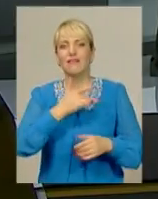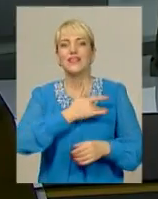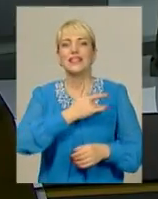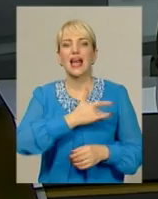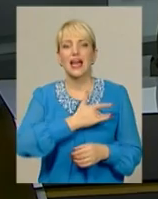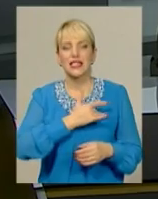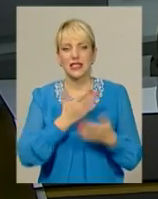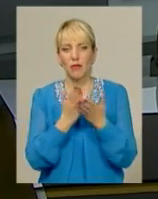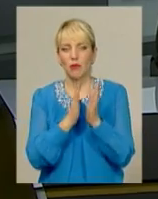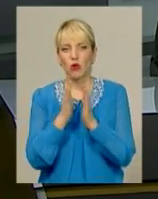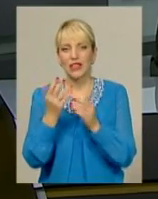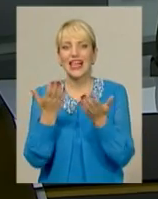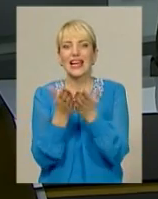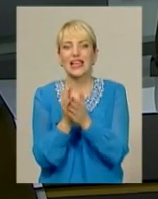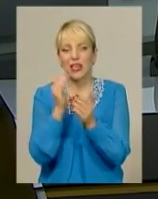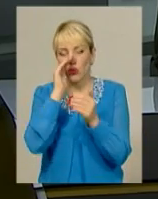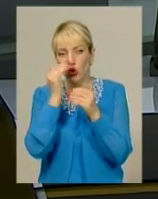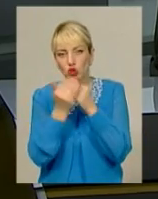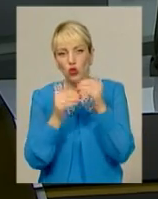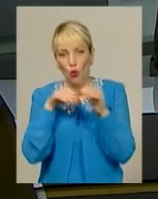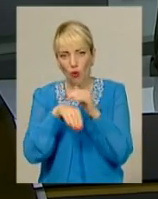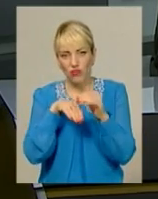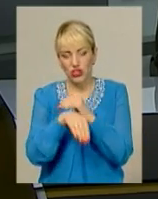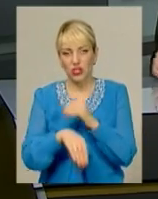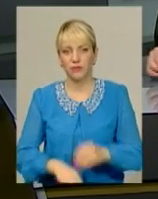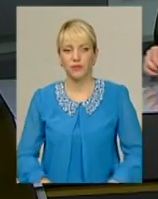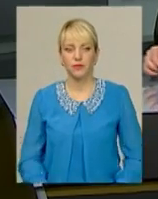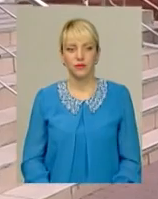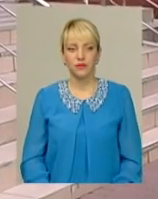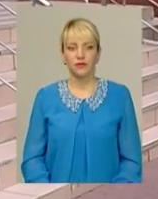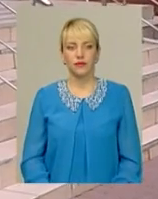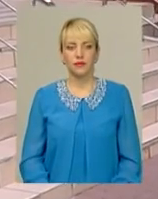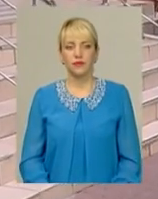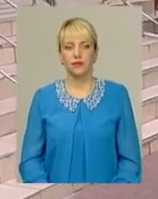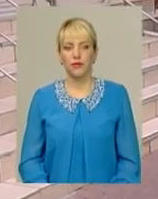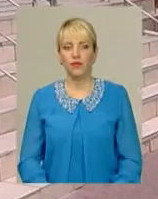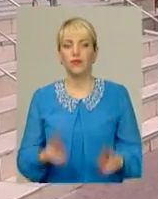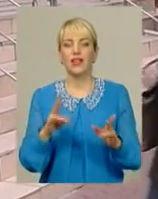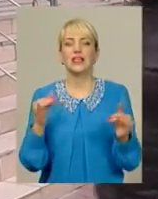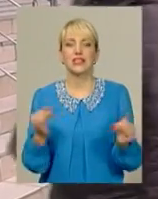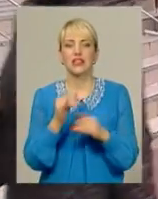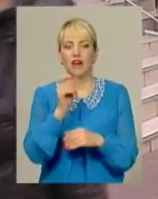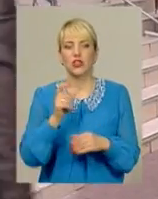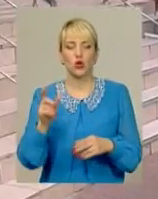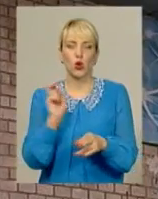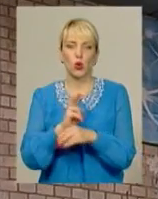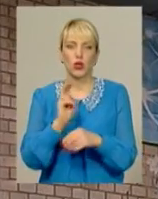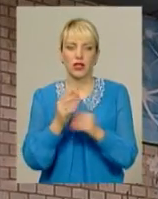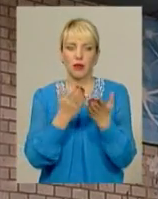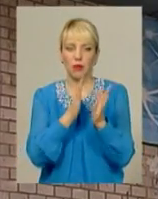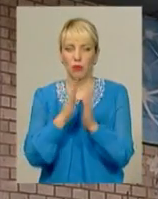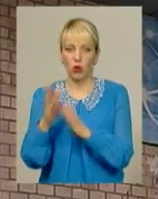бібліотеки – книгосховище. Подробиці у сюжеті Надії Куриляк. Як зацікавити людей ходити до